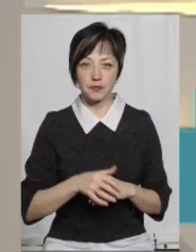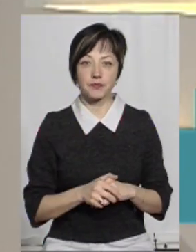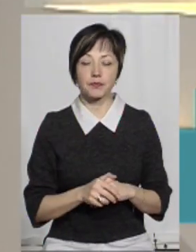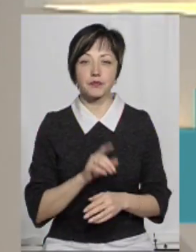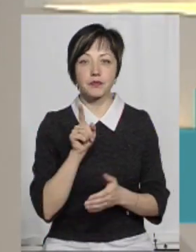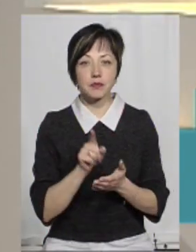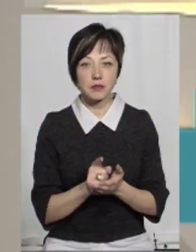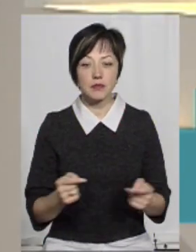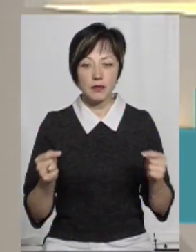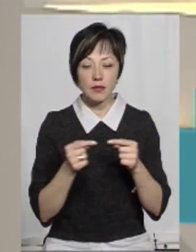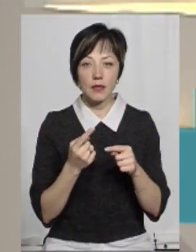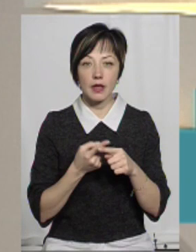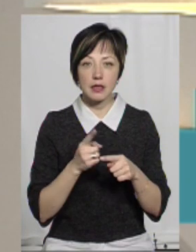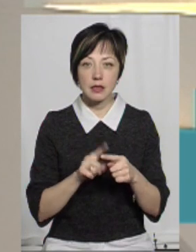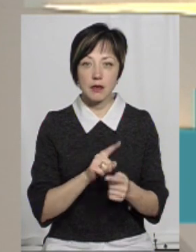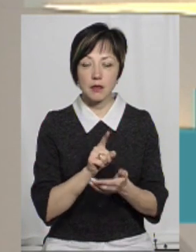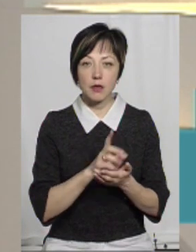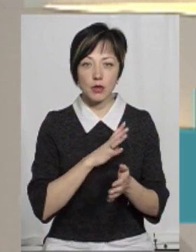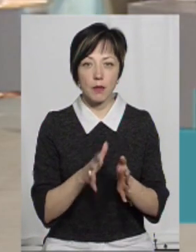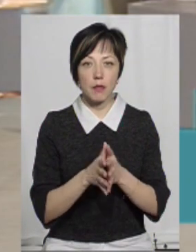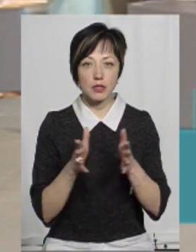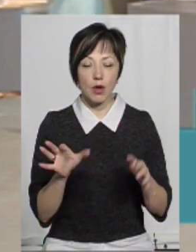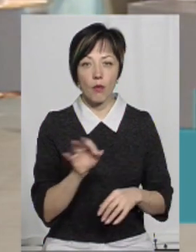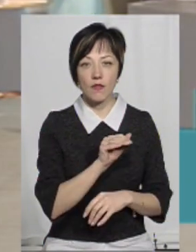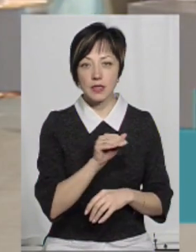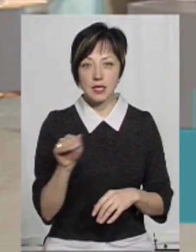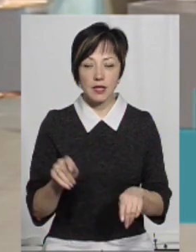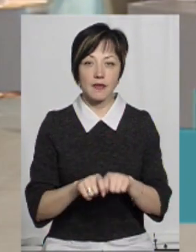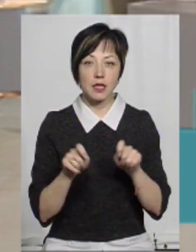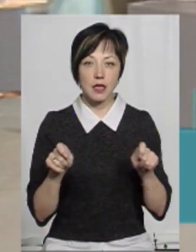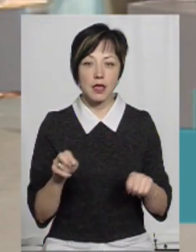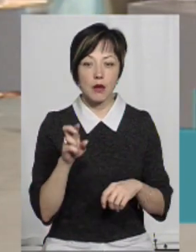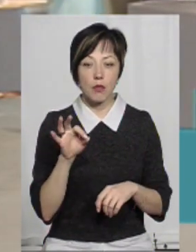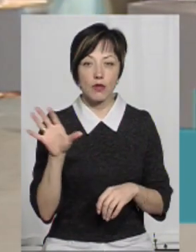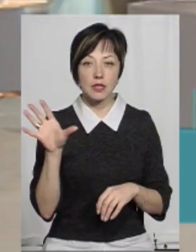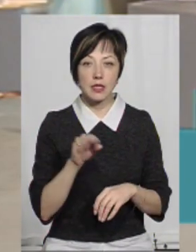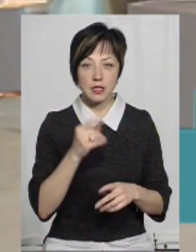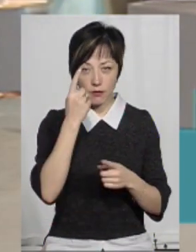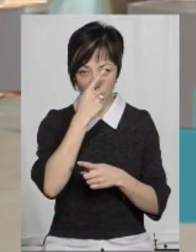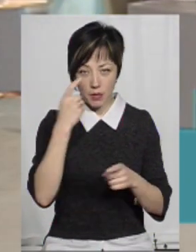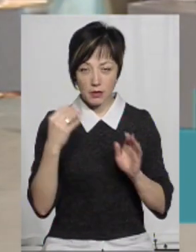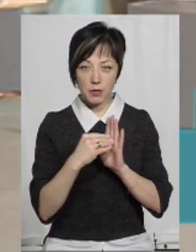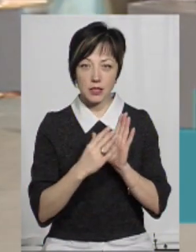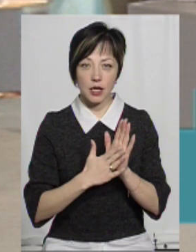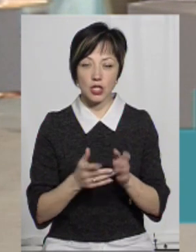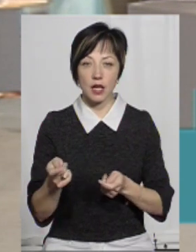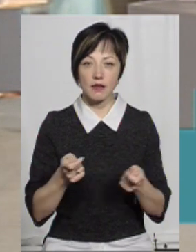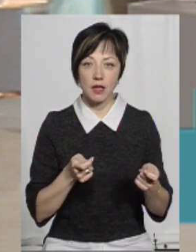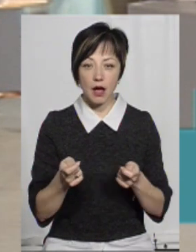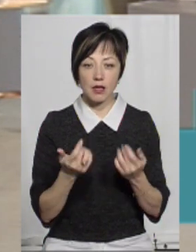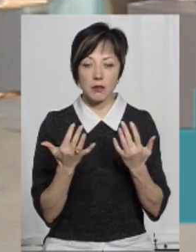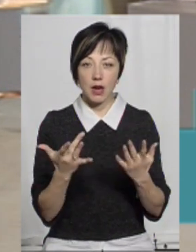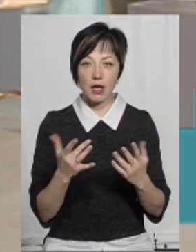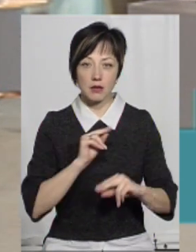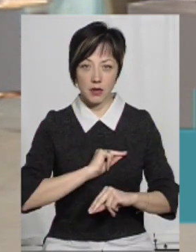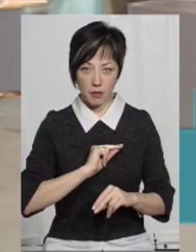маю уточнити, тому що це має бути якесь масштабне офіційне відкриття, тому що, ну, скрізь інформація, що ж призначено керівника і набирається